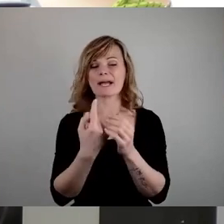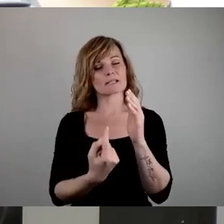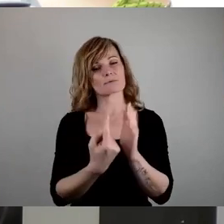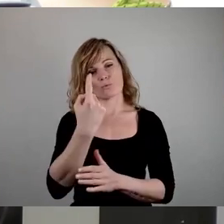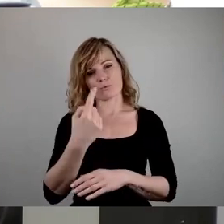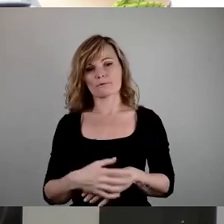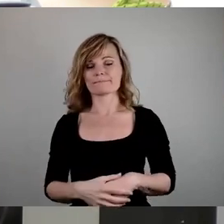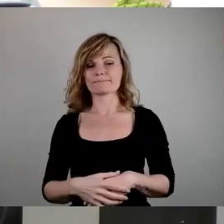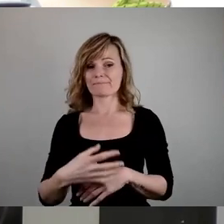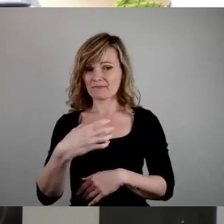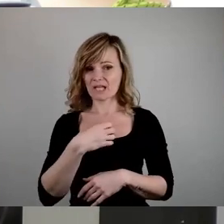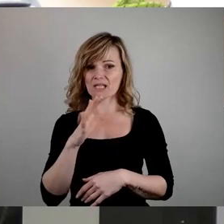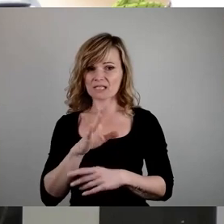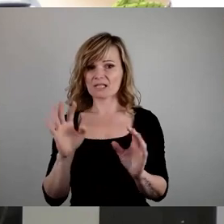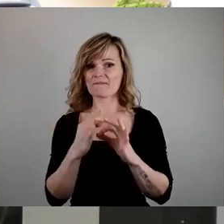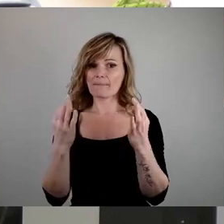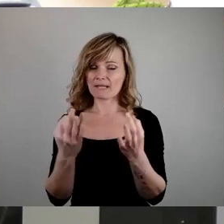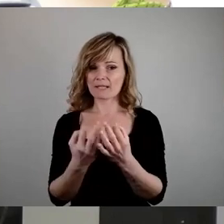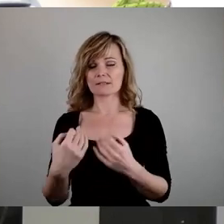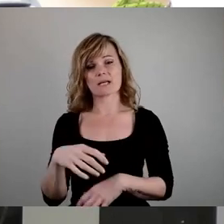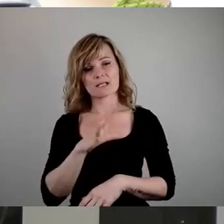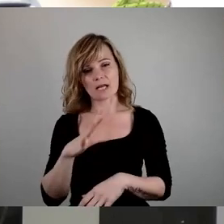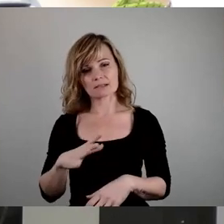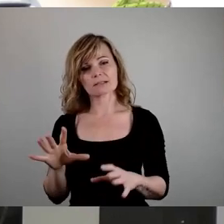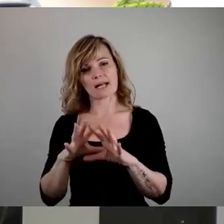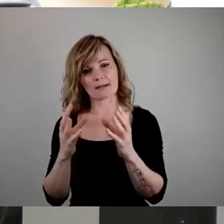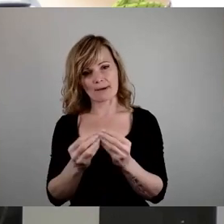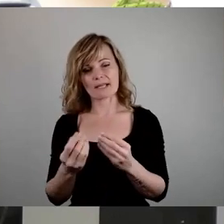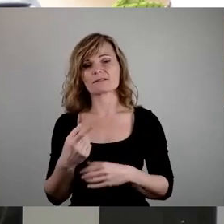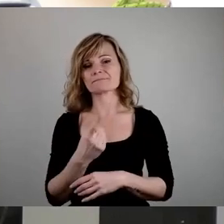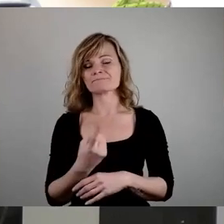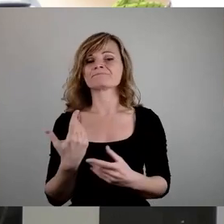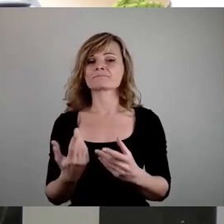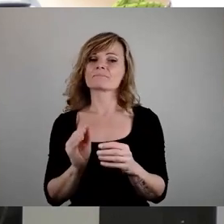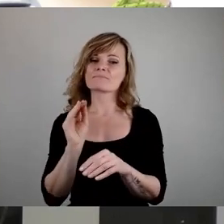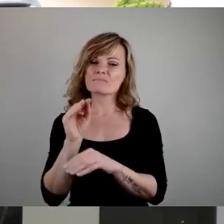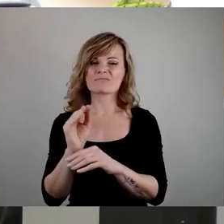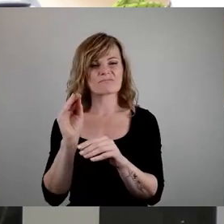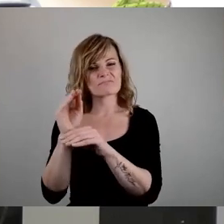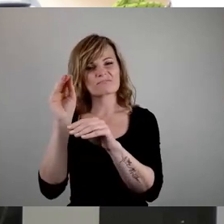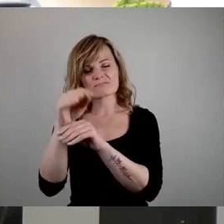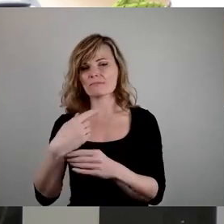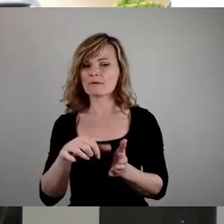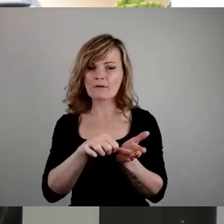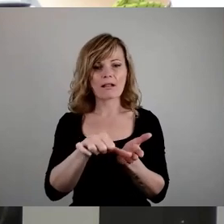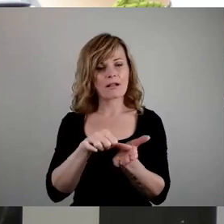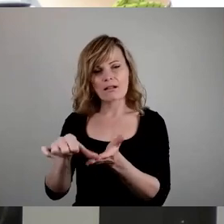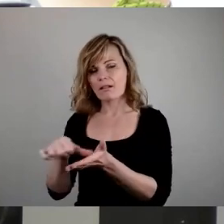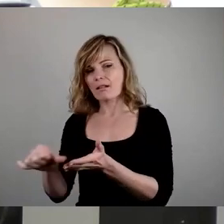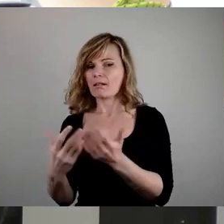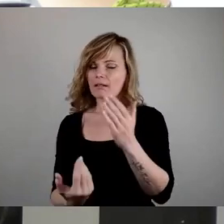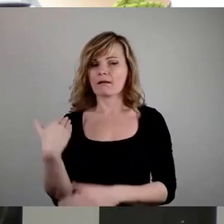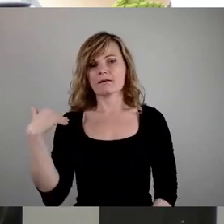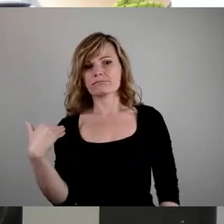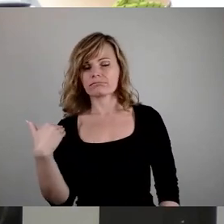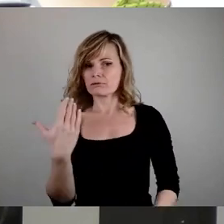Dresden, in Sachsen generell, aber vor allem in Dresden, sind übergebührbelastet. Und das sind einerseits die